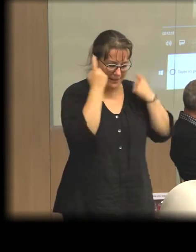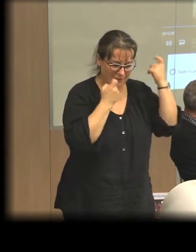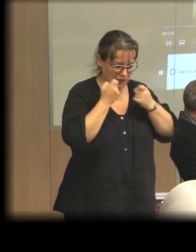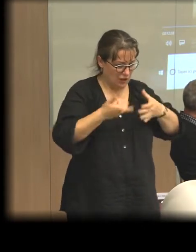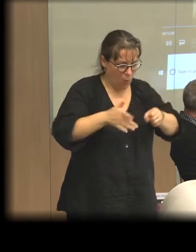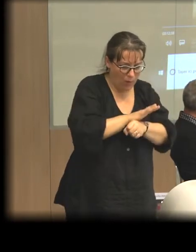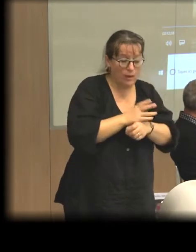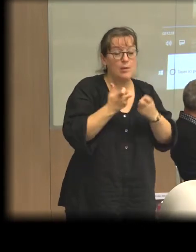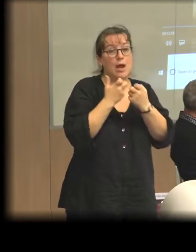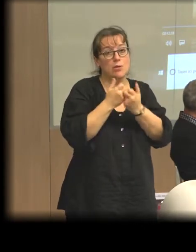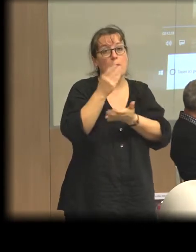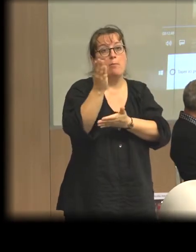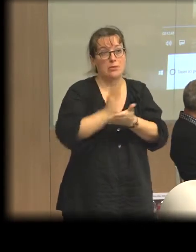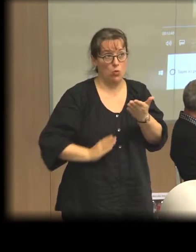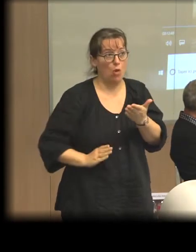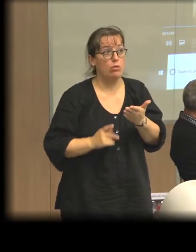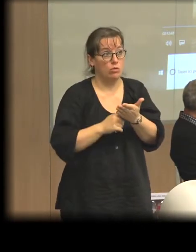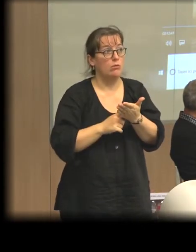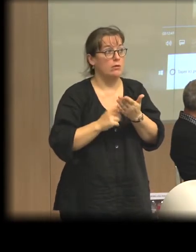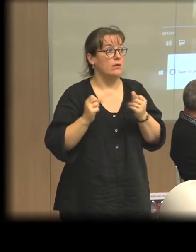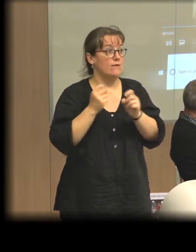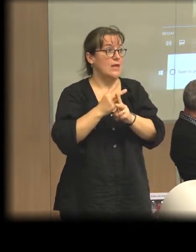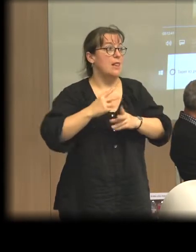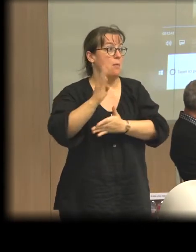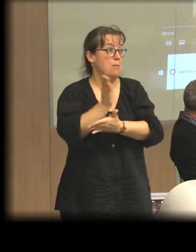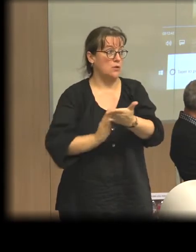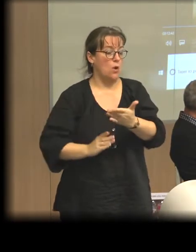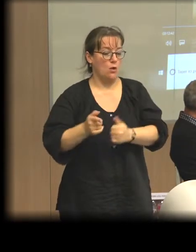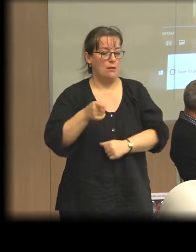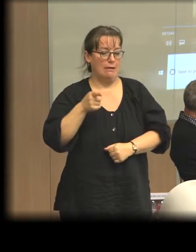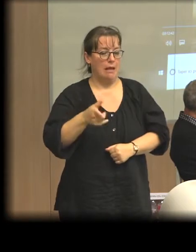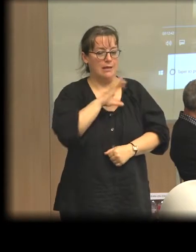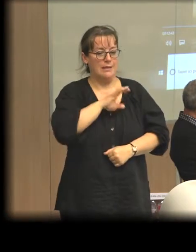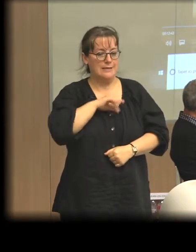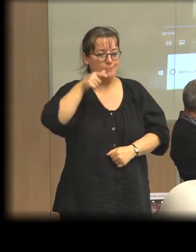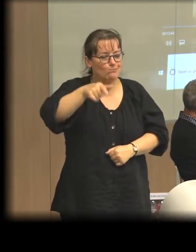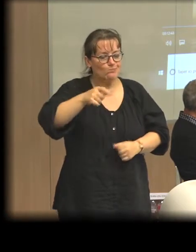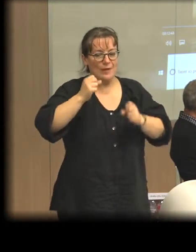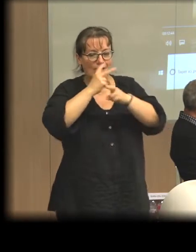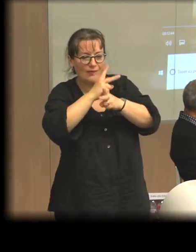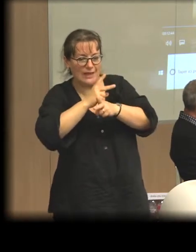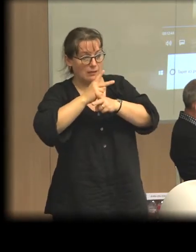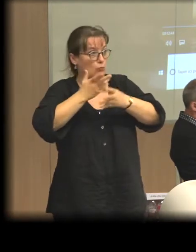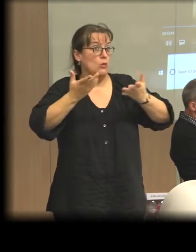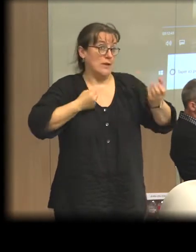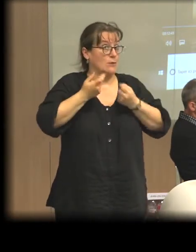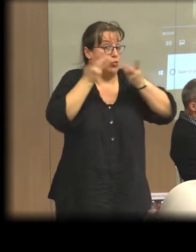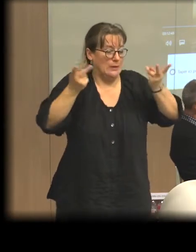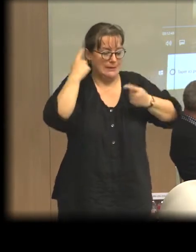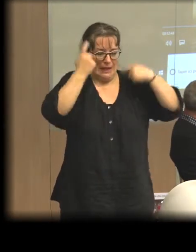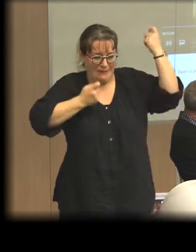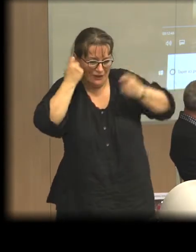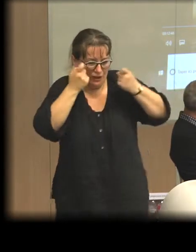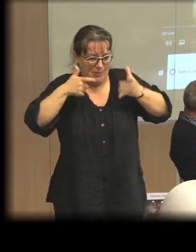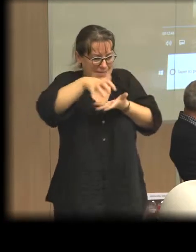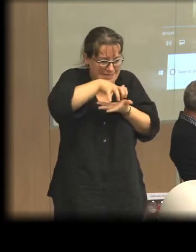municipalité de Barcelone. On voit que là, y a toute une co-construction qui se fait au niveau local d